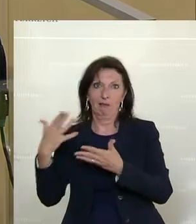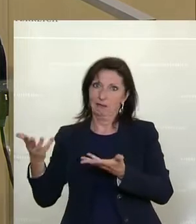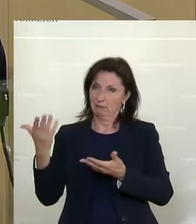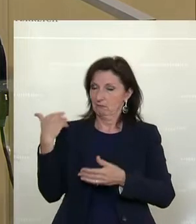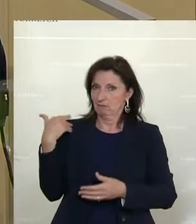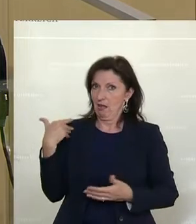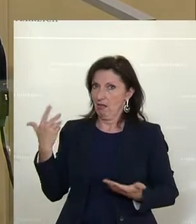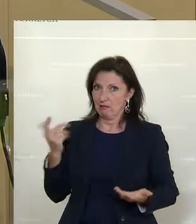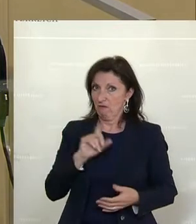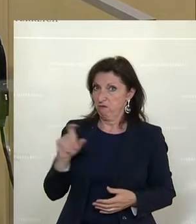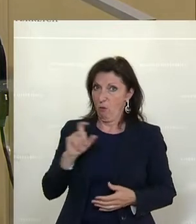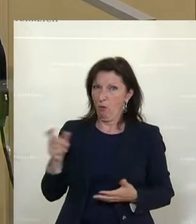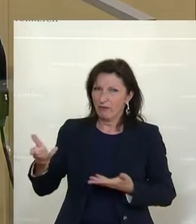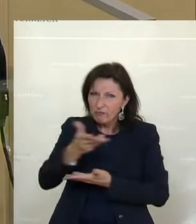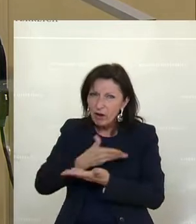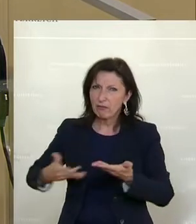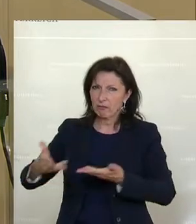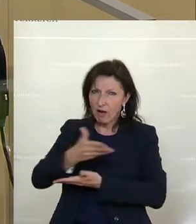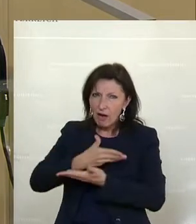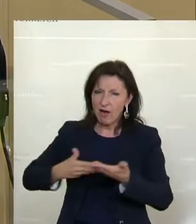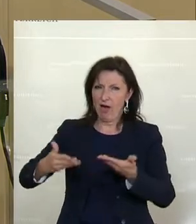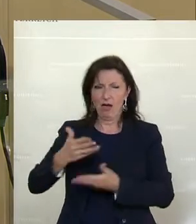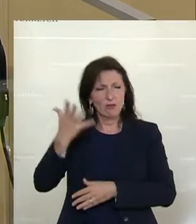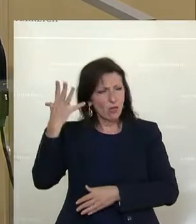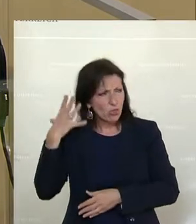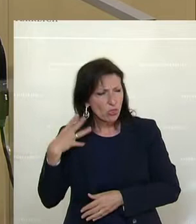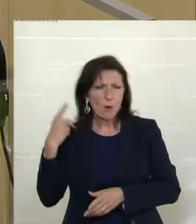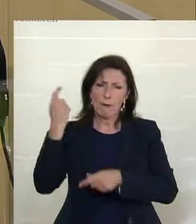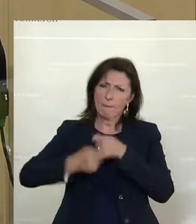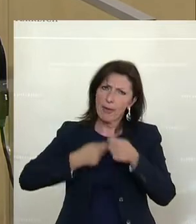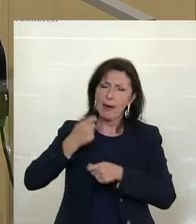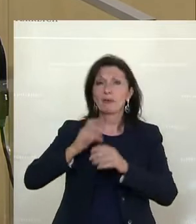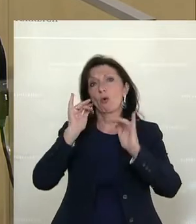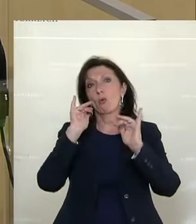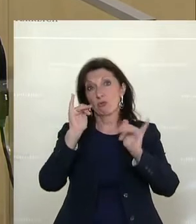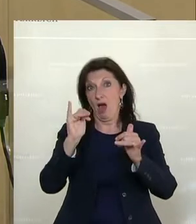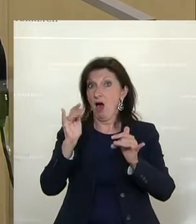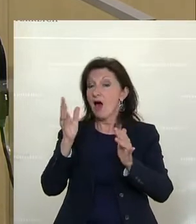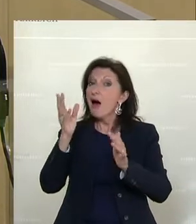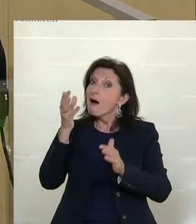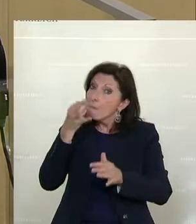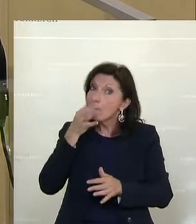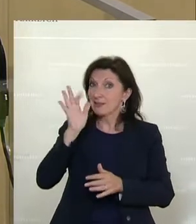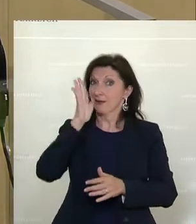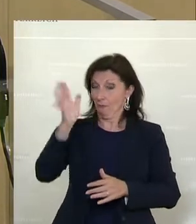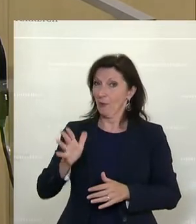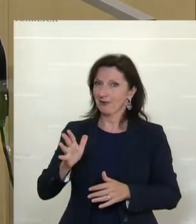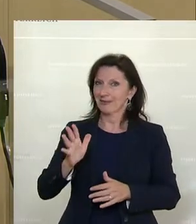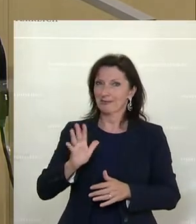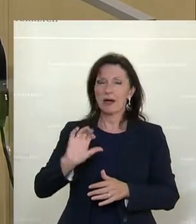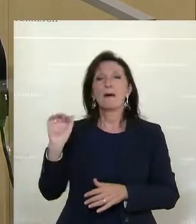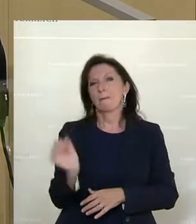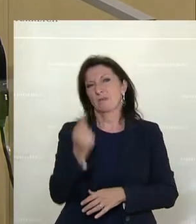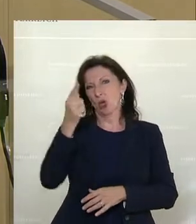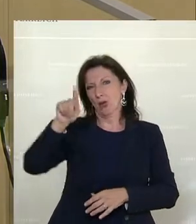letzten Wochen und Monate noch einmal intensiv behandelt und ja, verbessert haben. Allen voran natürlich